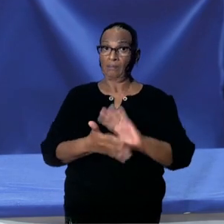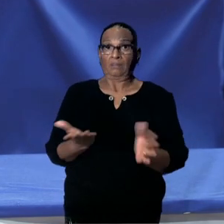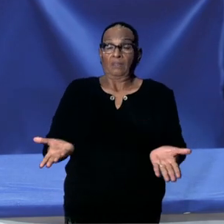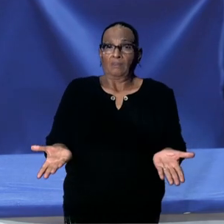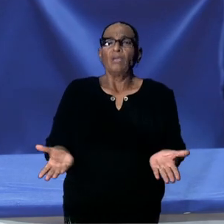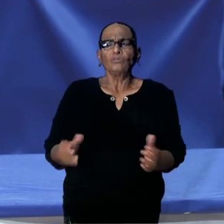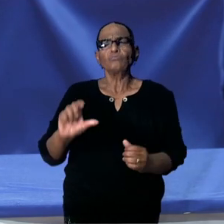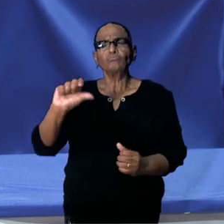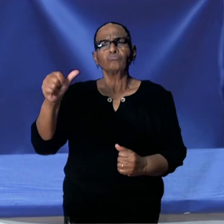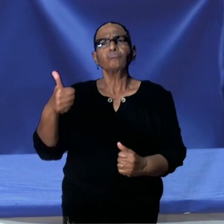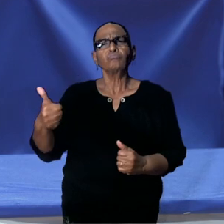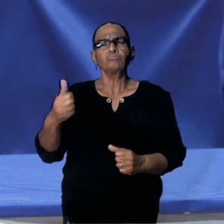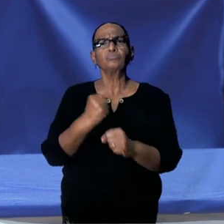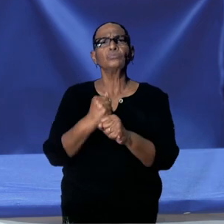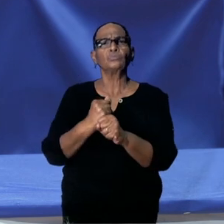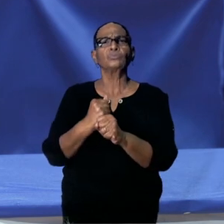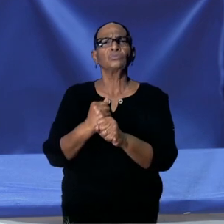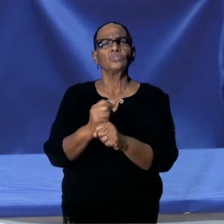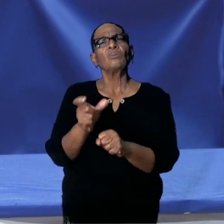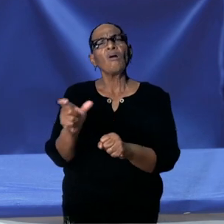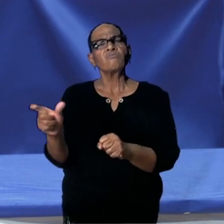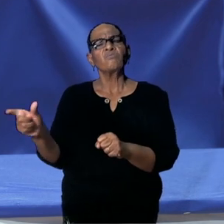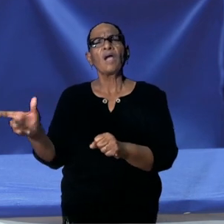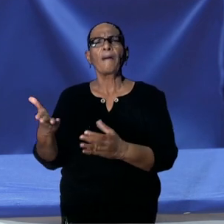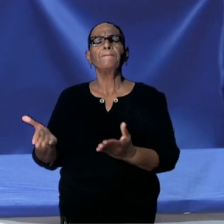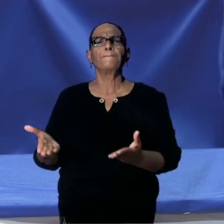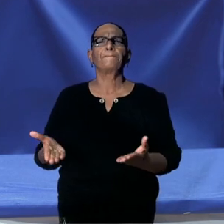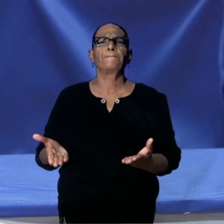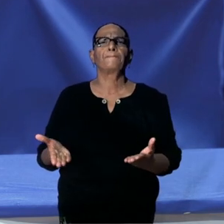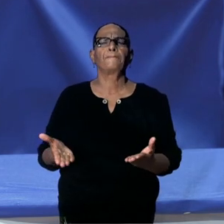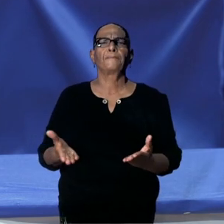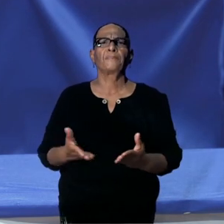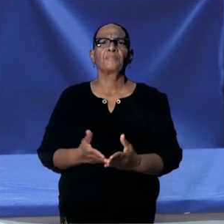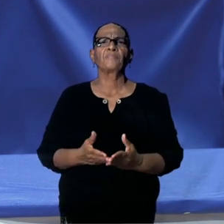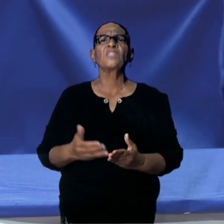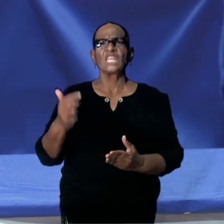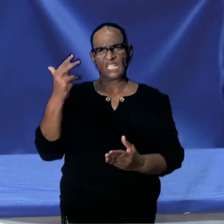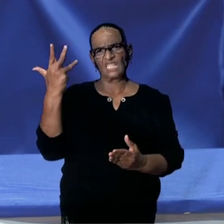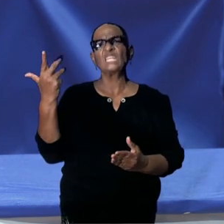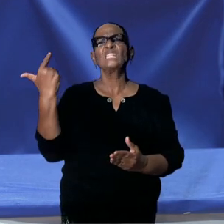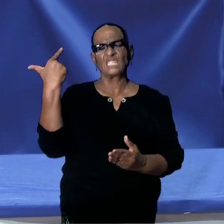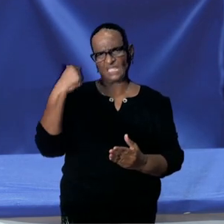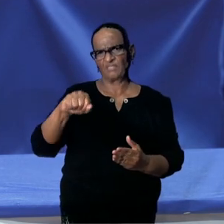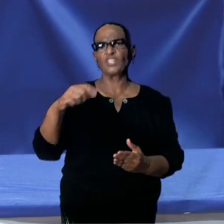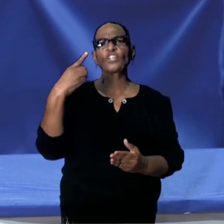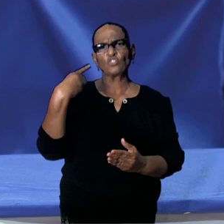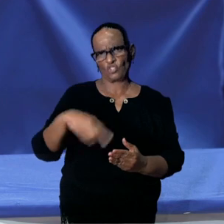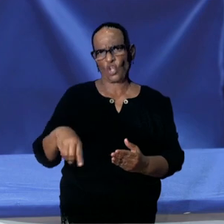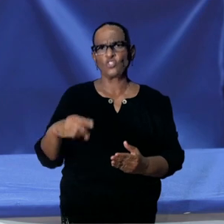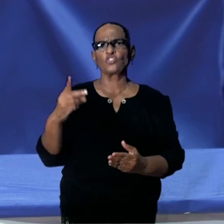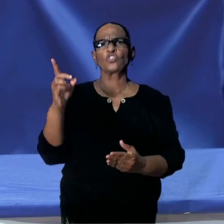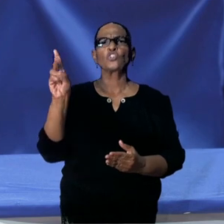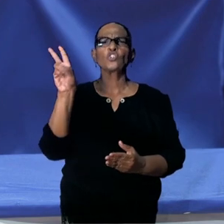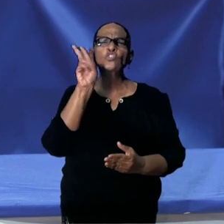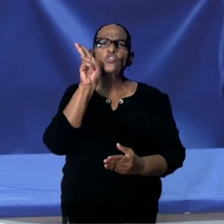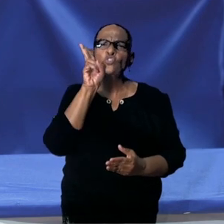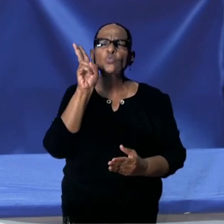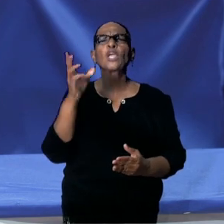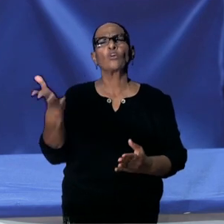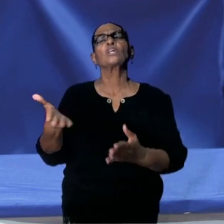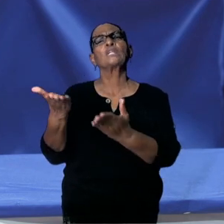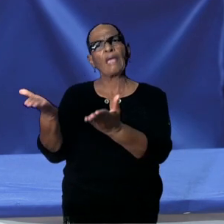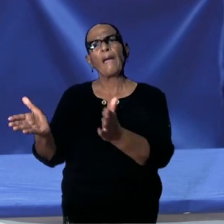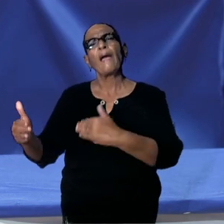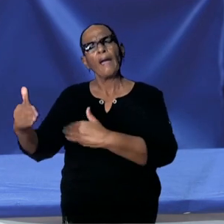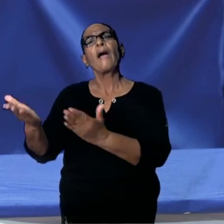Nu hebben we via COVAX-faciliteit tenminste 79.200 dosis AstraZeneca beschikbaar